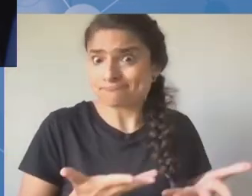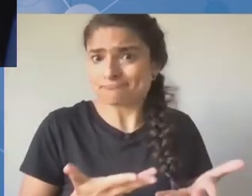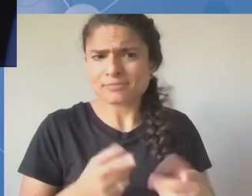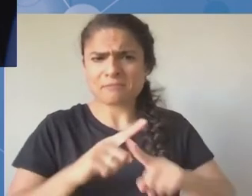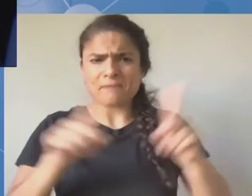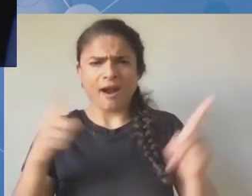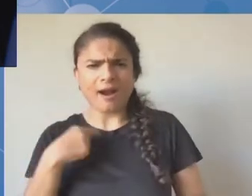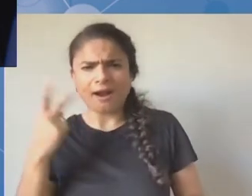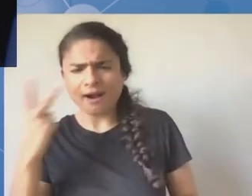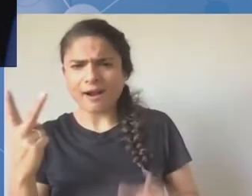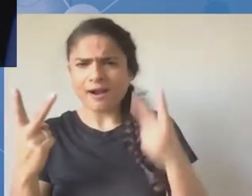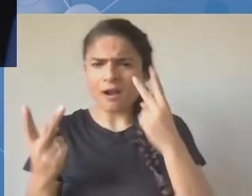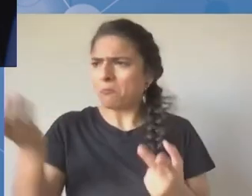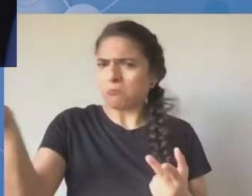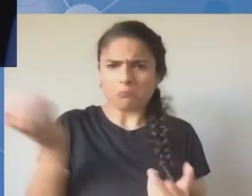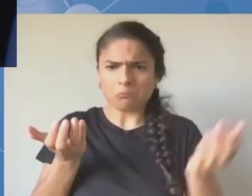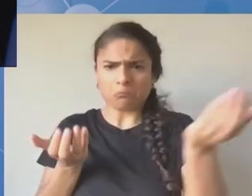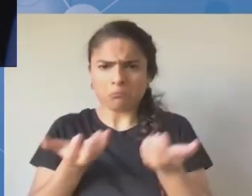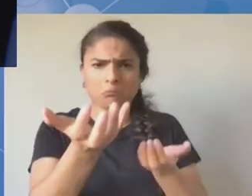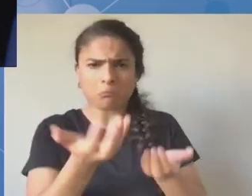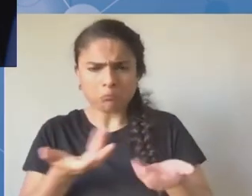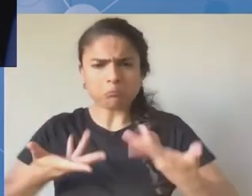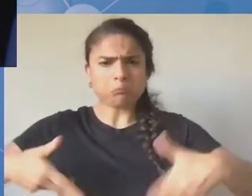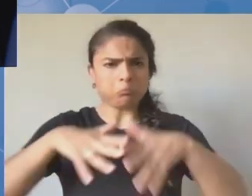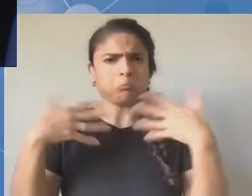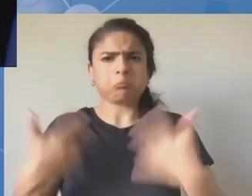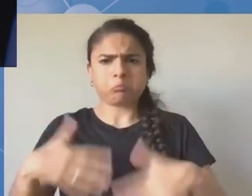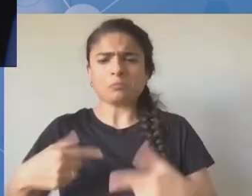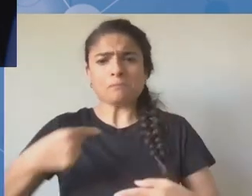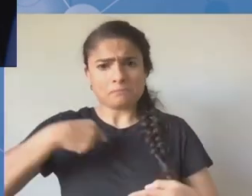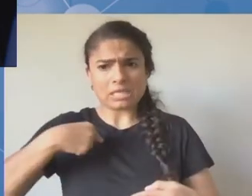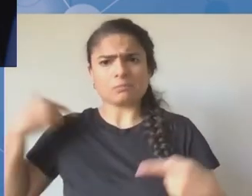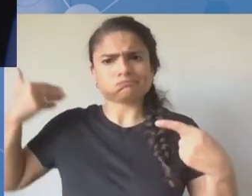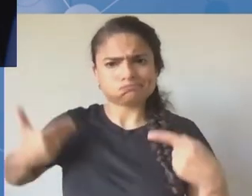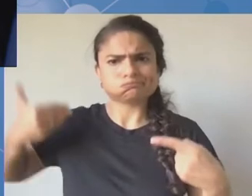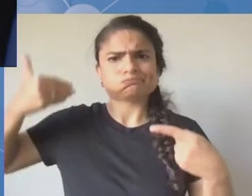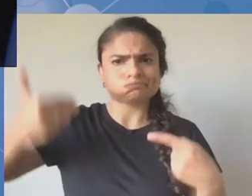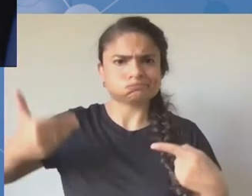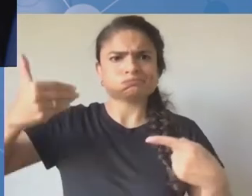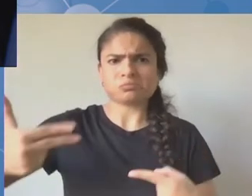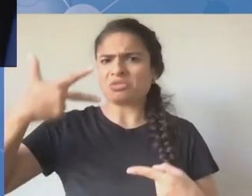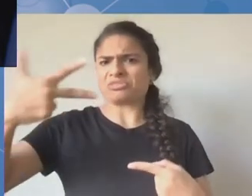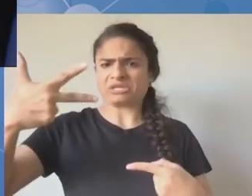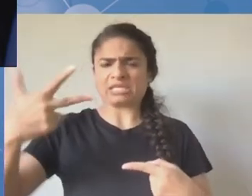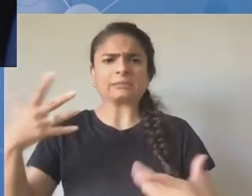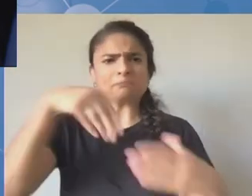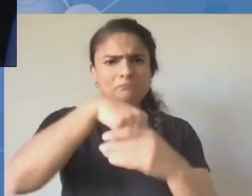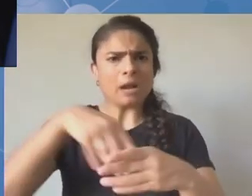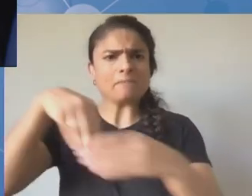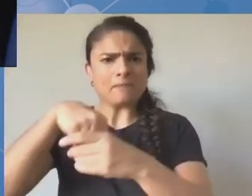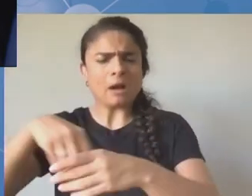Widzimy, że w szczytach cyfrowych IGF uczestniczy coraz to więcej młodzieży. I